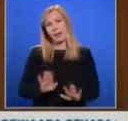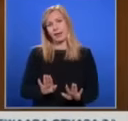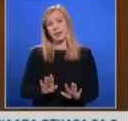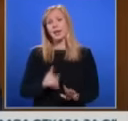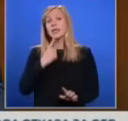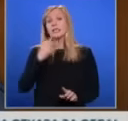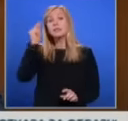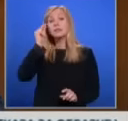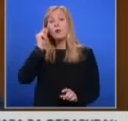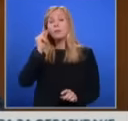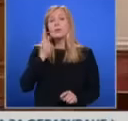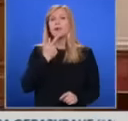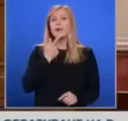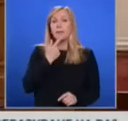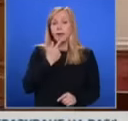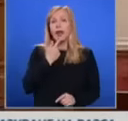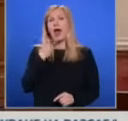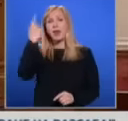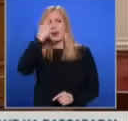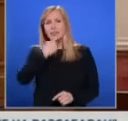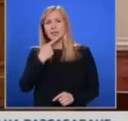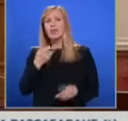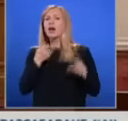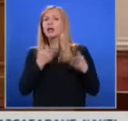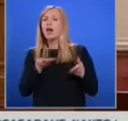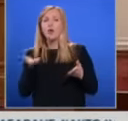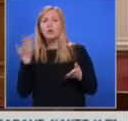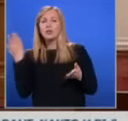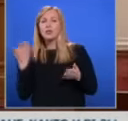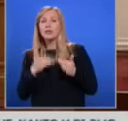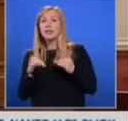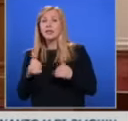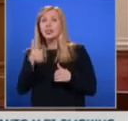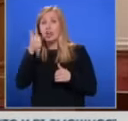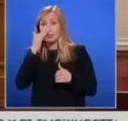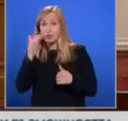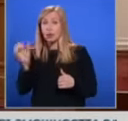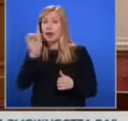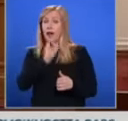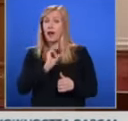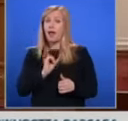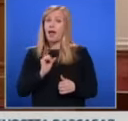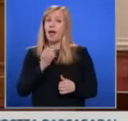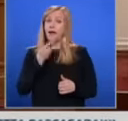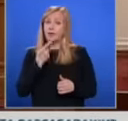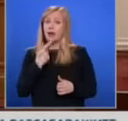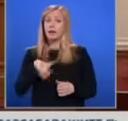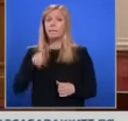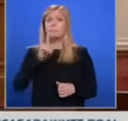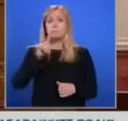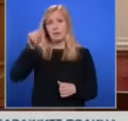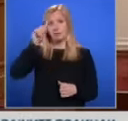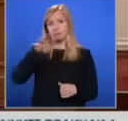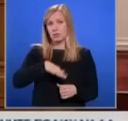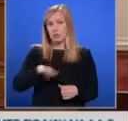спомним за имената и лицата, на унези повече от 6 милиона евреи, мъже, жени и деца, чието